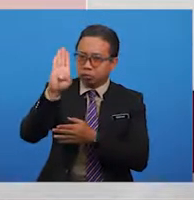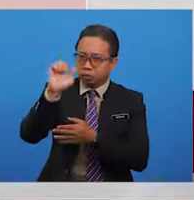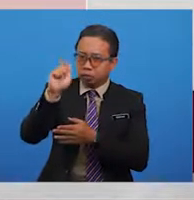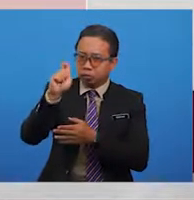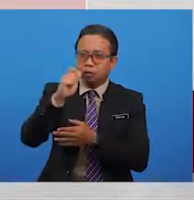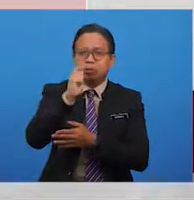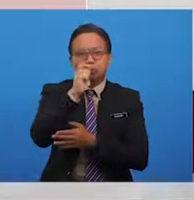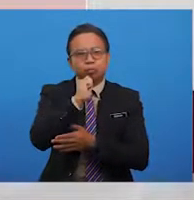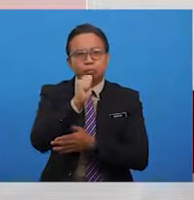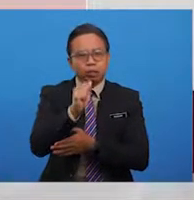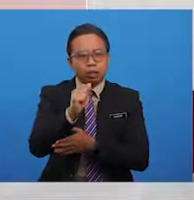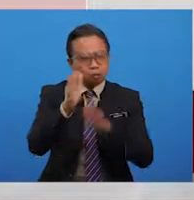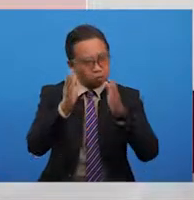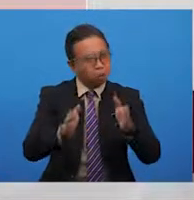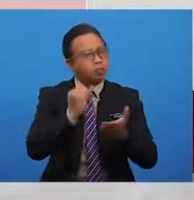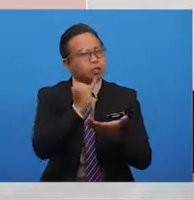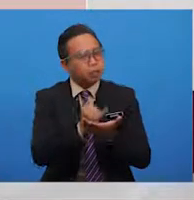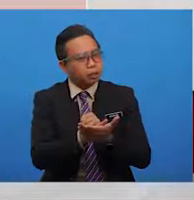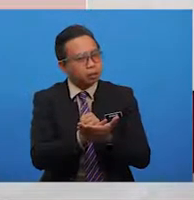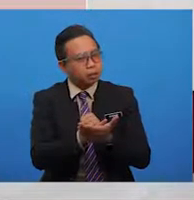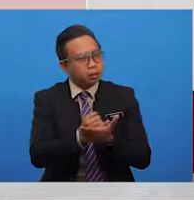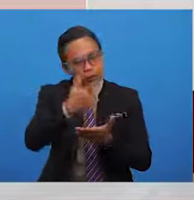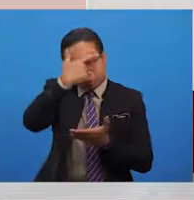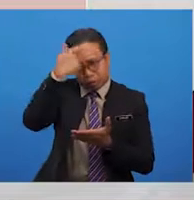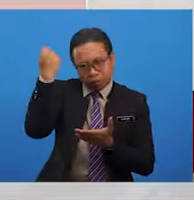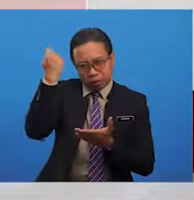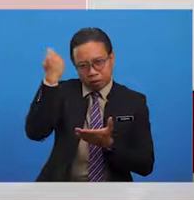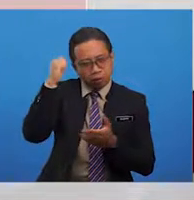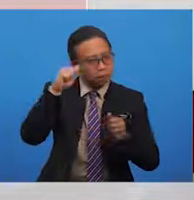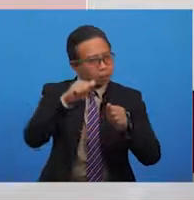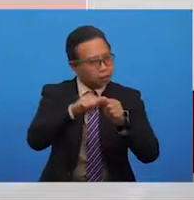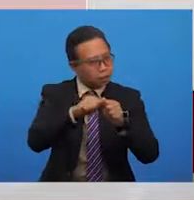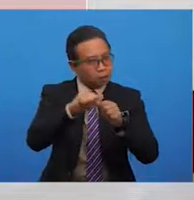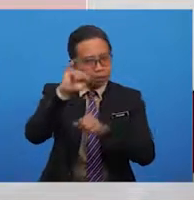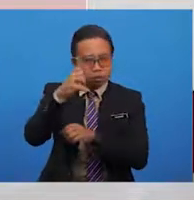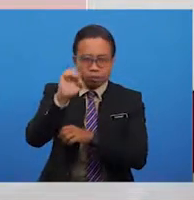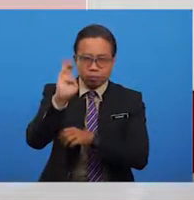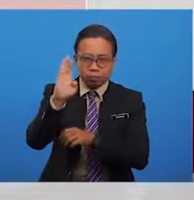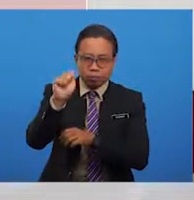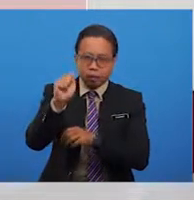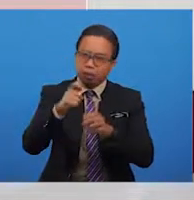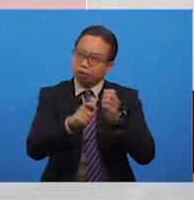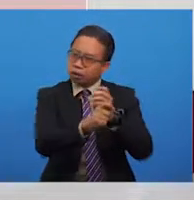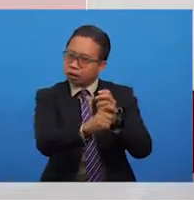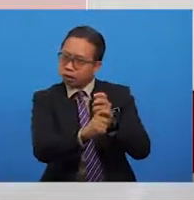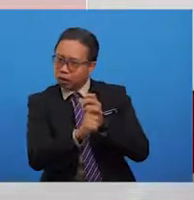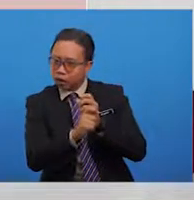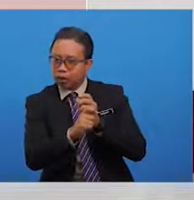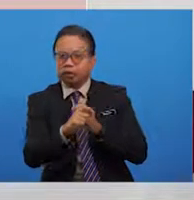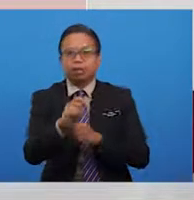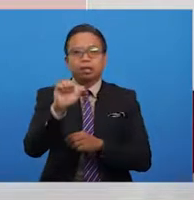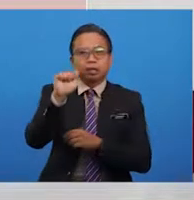kerana dia masih mengingati perjuangan jebat mempertahankan keadilan. Namun,